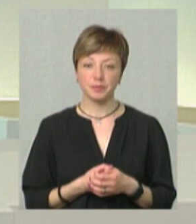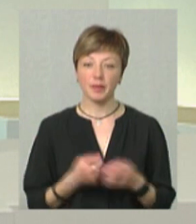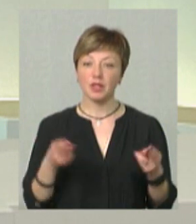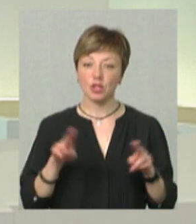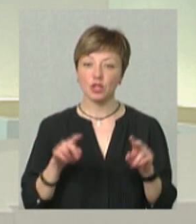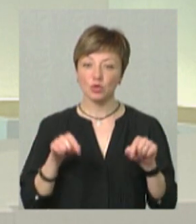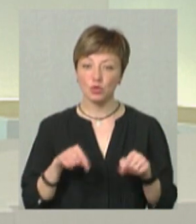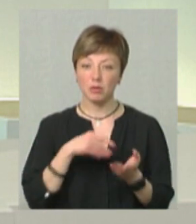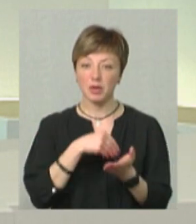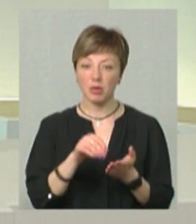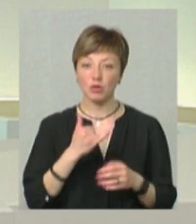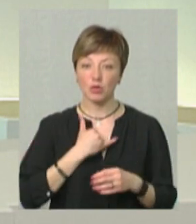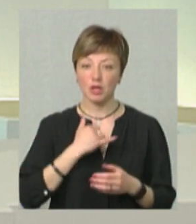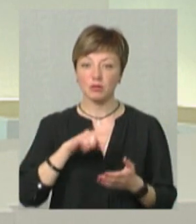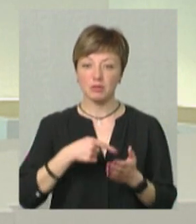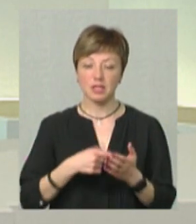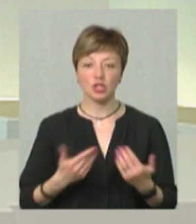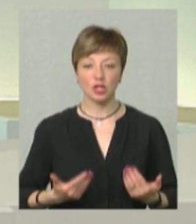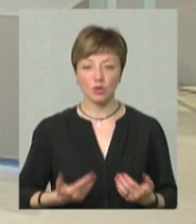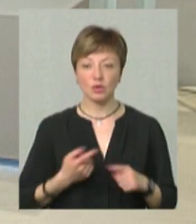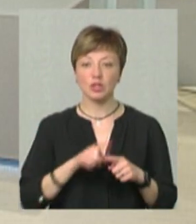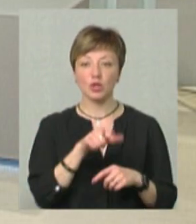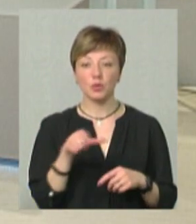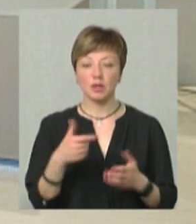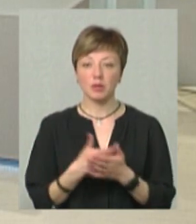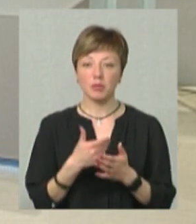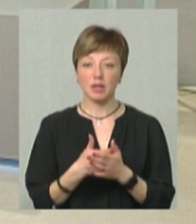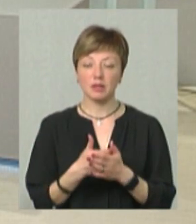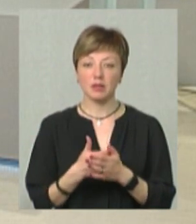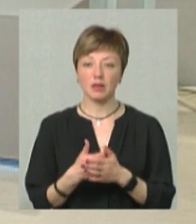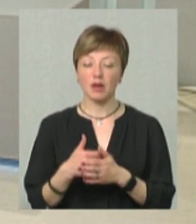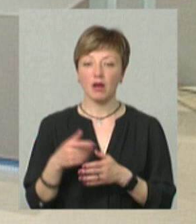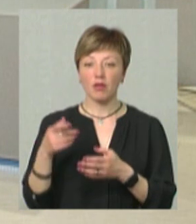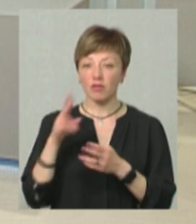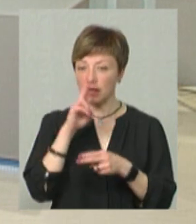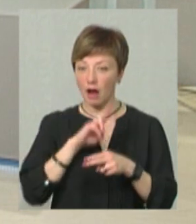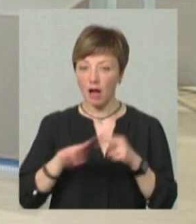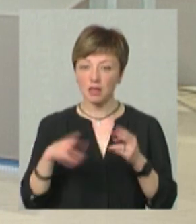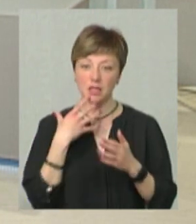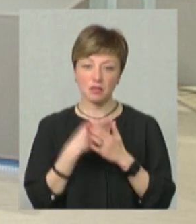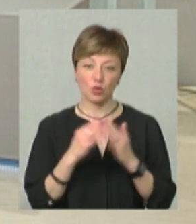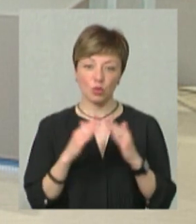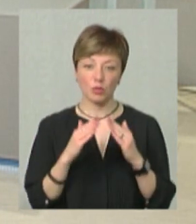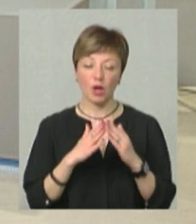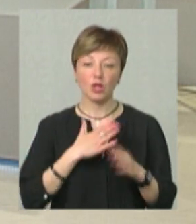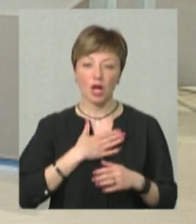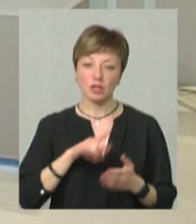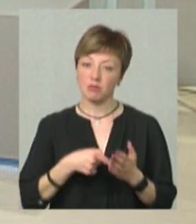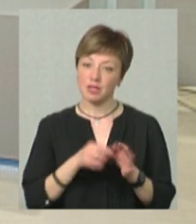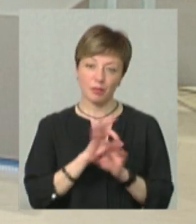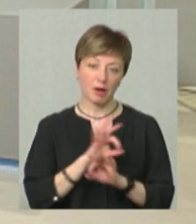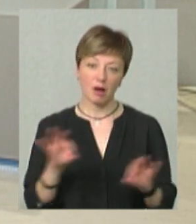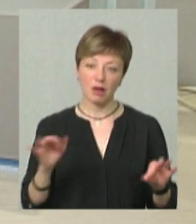залишатися тут і придбати в нашому місті житло. Ці люди, які, наприклад, тих місць, де втратили свою домівку. Тому що наше місто